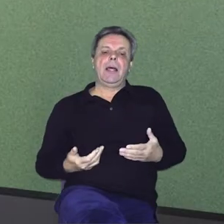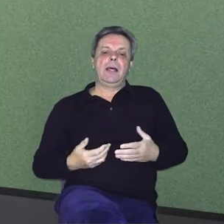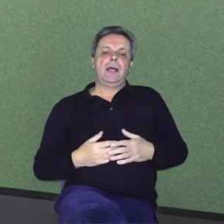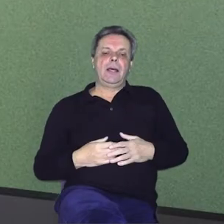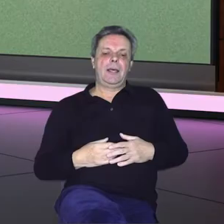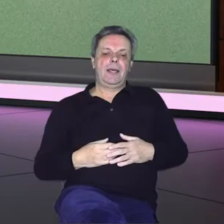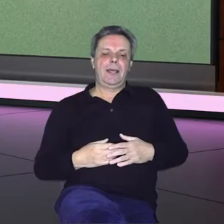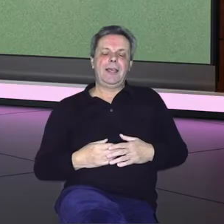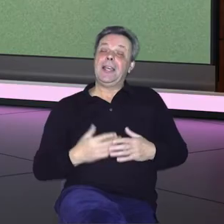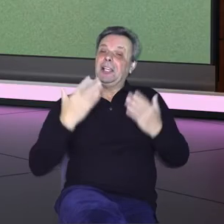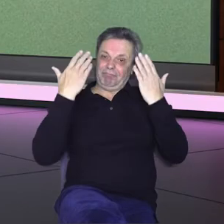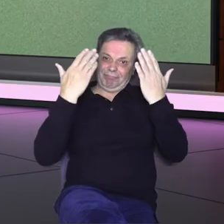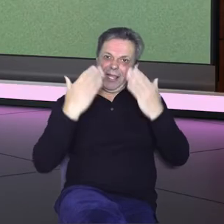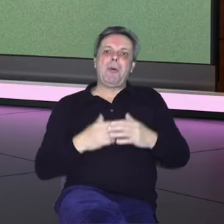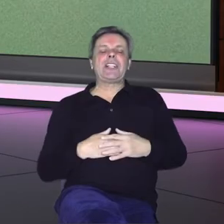Pozdrav ravnateljice.